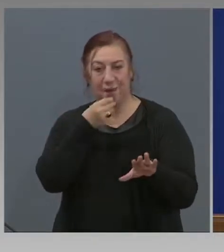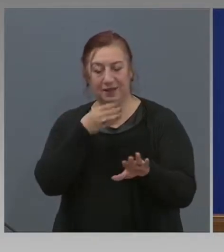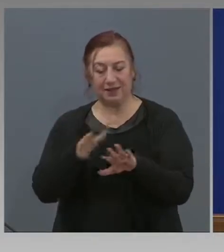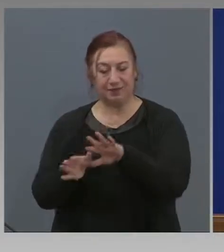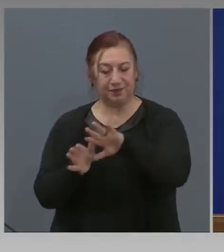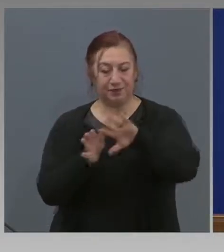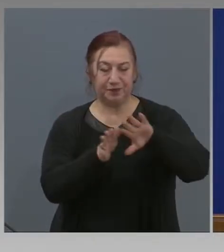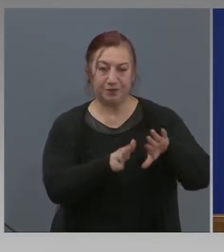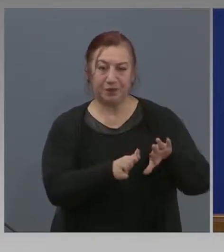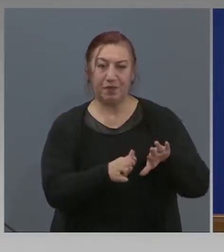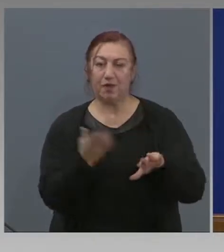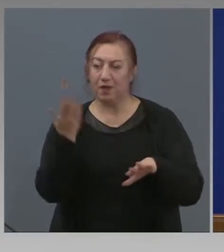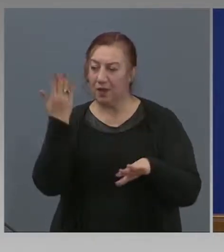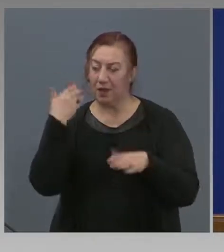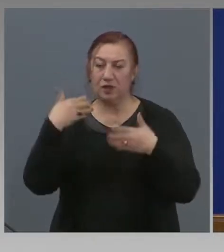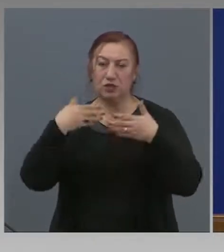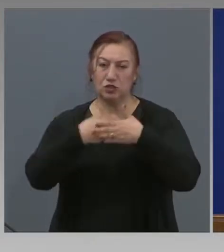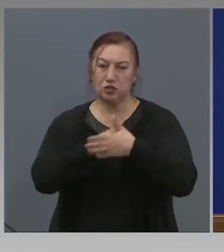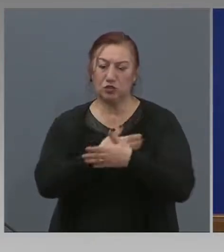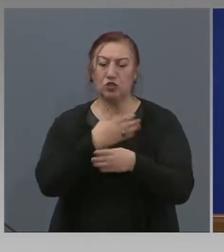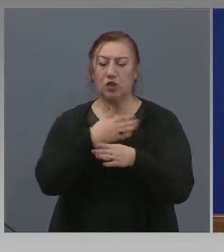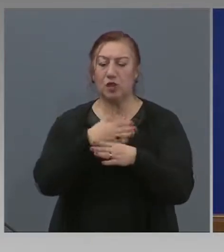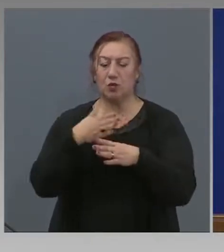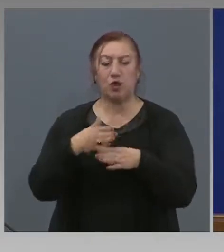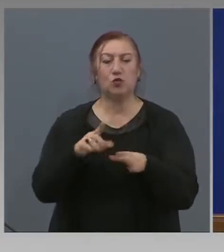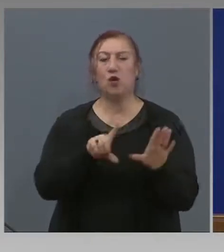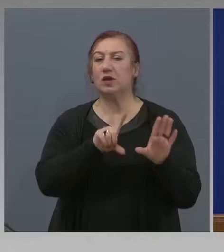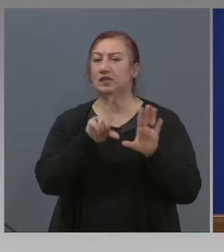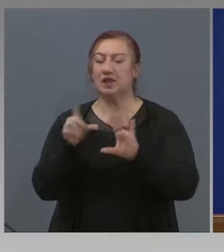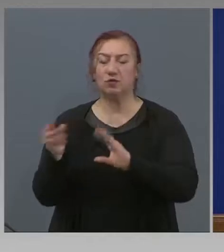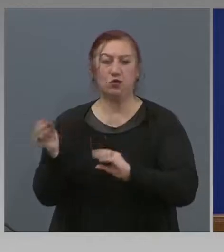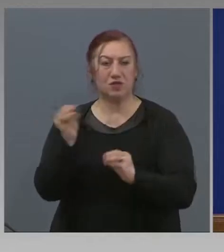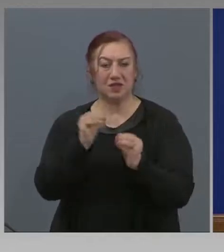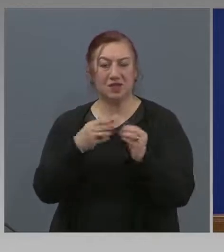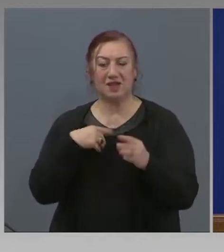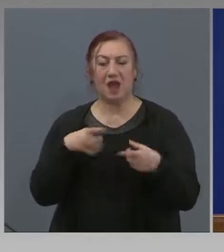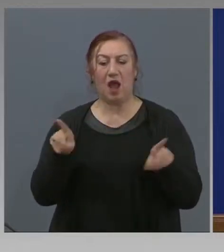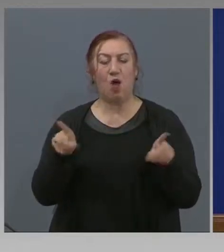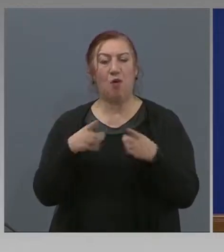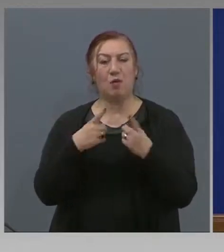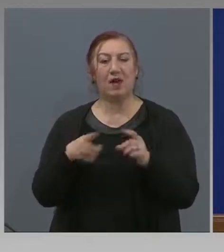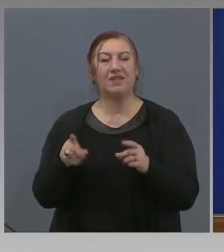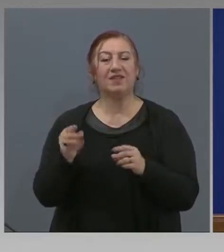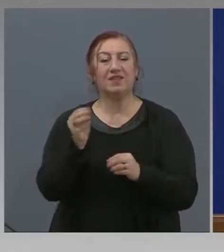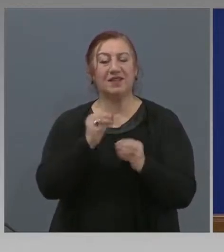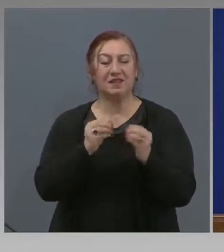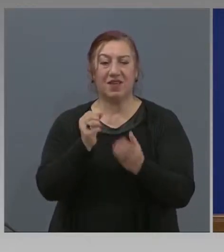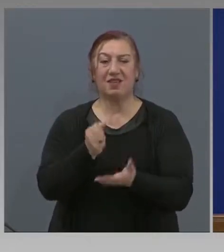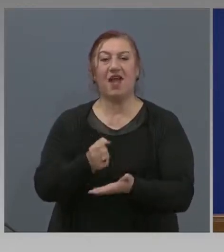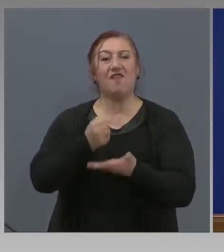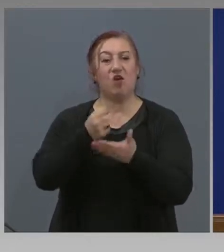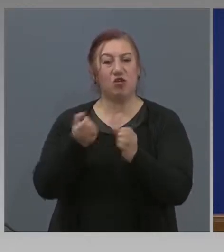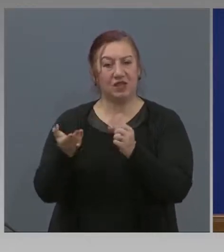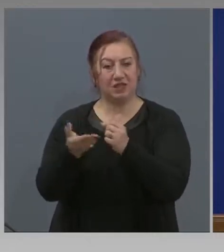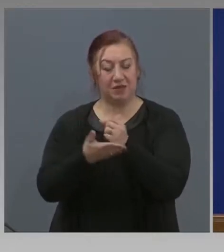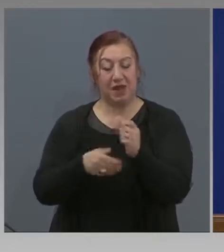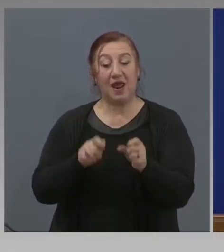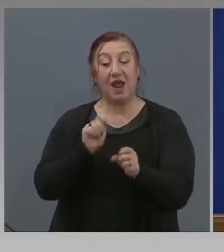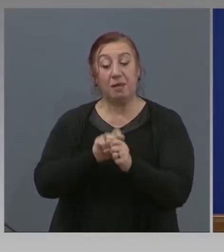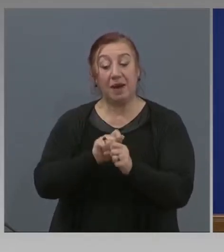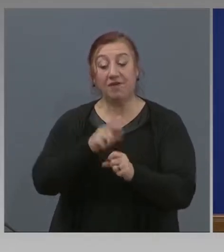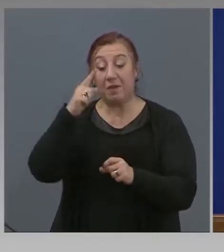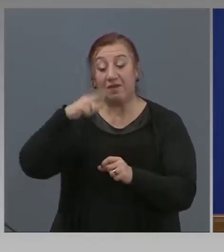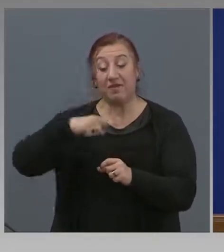на поредното си седмично заседание вече на управителния съвет на фонд за меделие, вече ги правим в седмичен